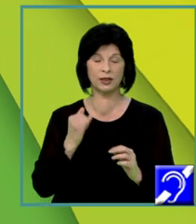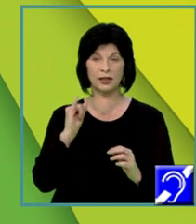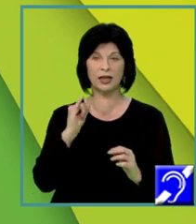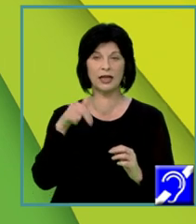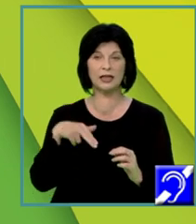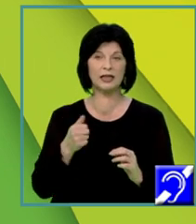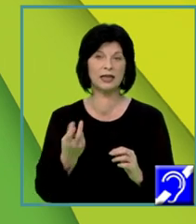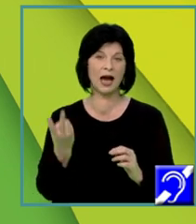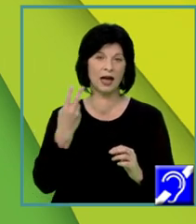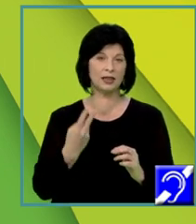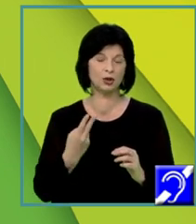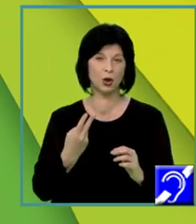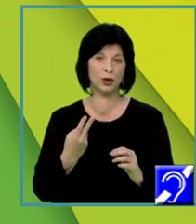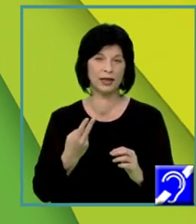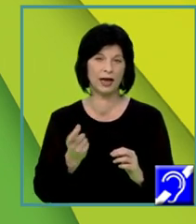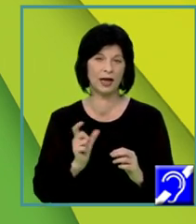Continuăm ideile